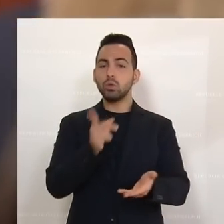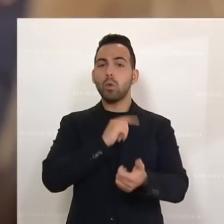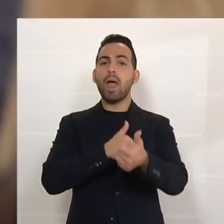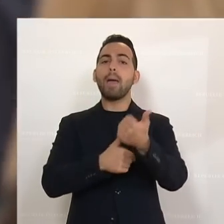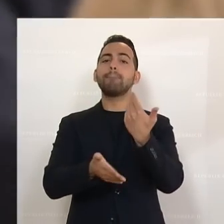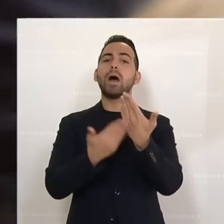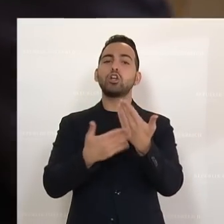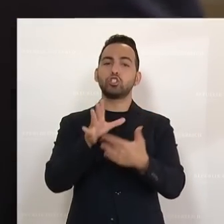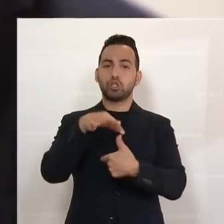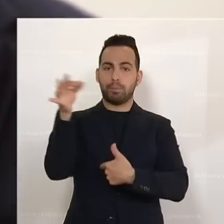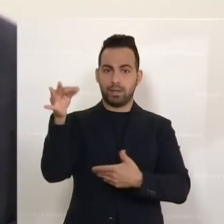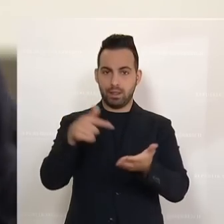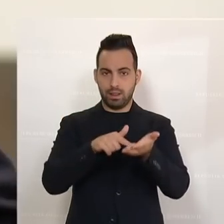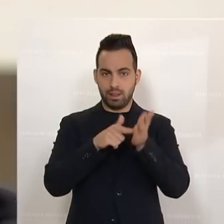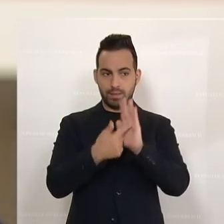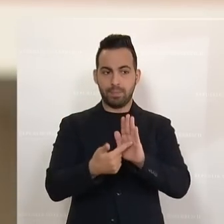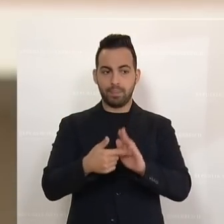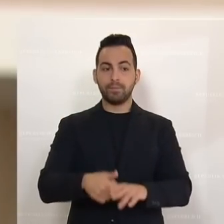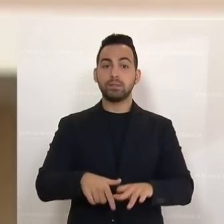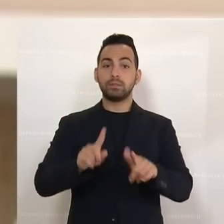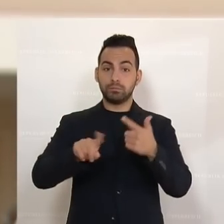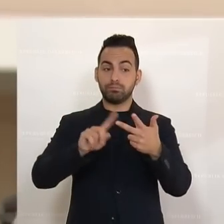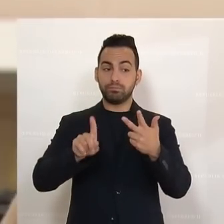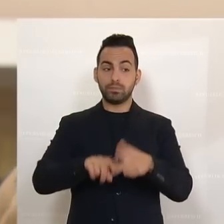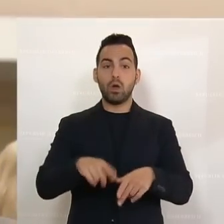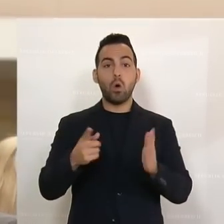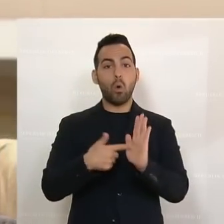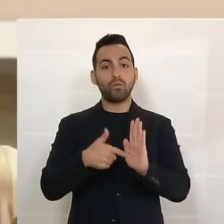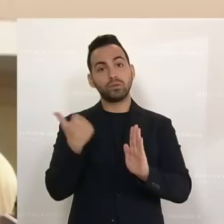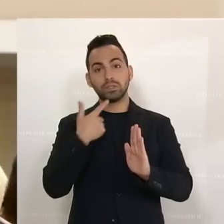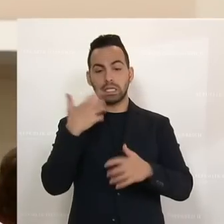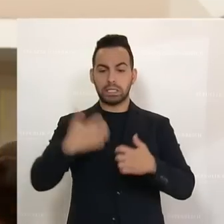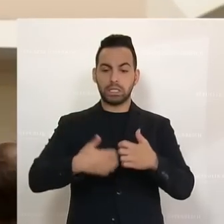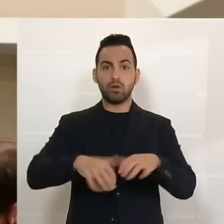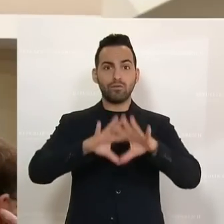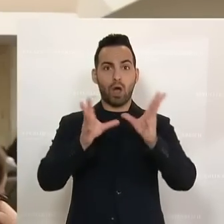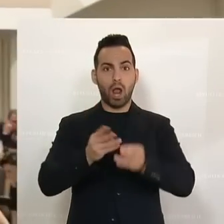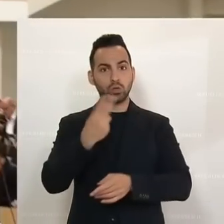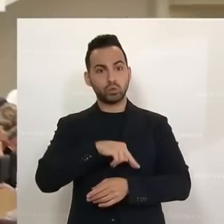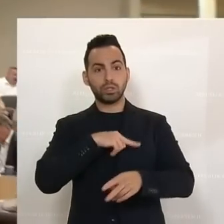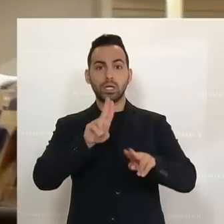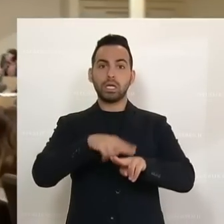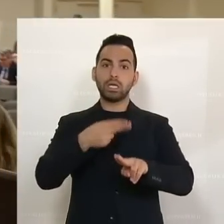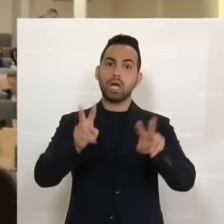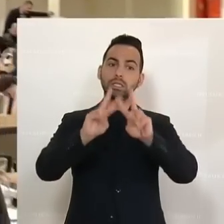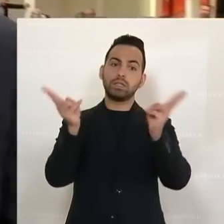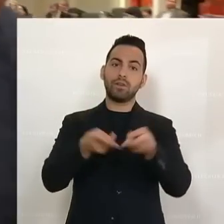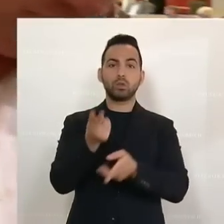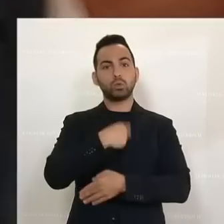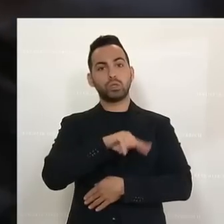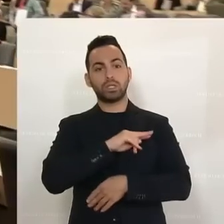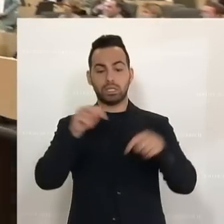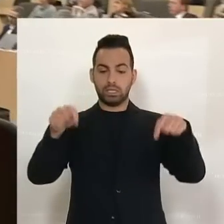Faktum. Nächsten Fakten. Sie sprechen immer vom Krieg. Sie fühlen sich für alle zuständig auf der ganzen Welt. In